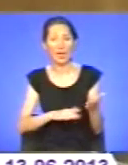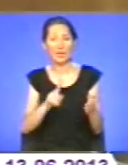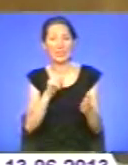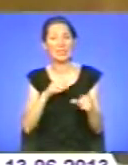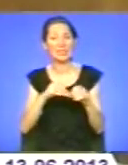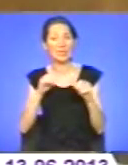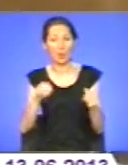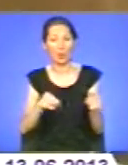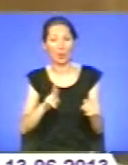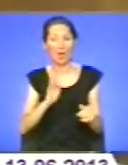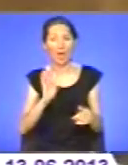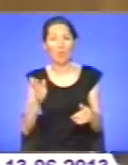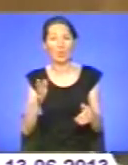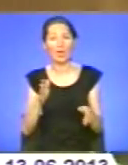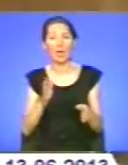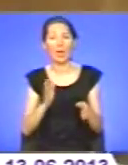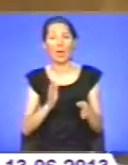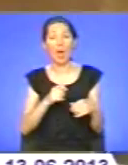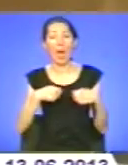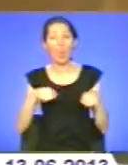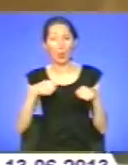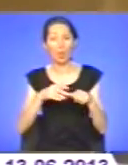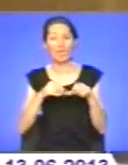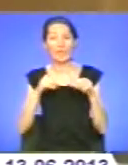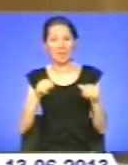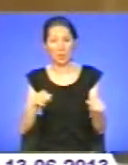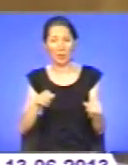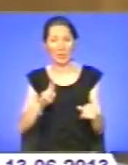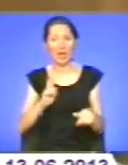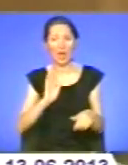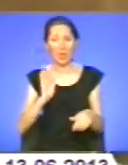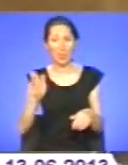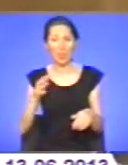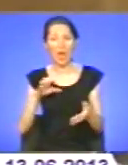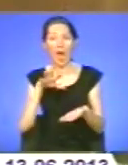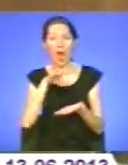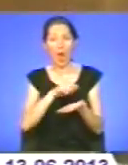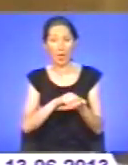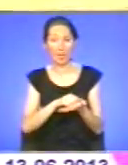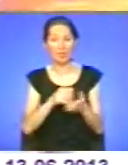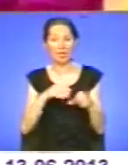як буде відбуватися продаж землі, як буде відбуватися подальша оренда землі.